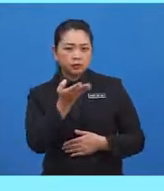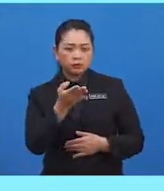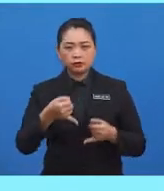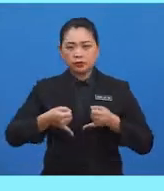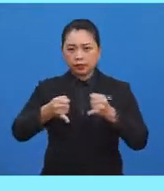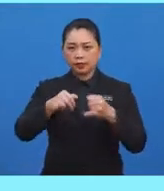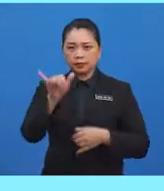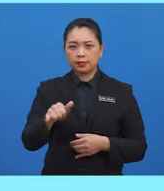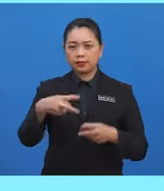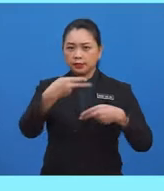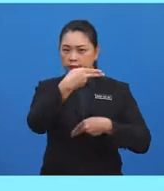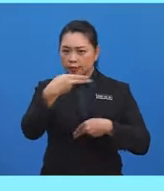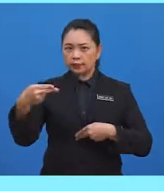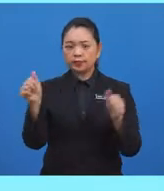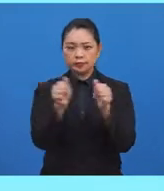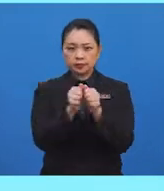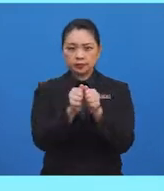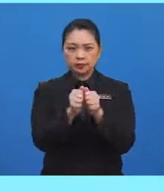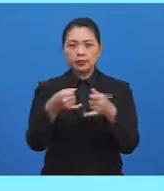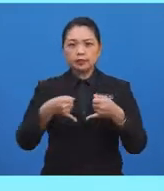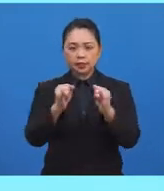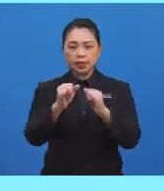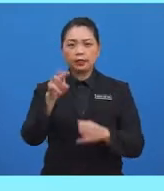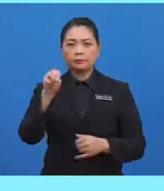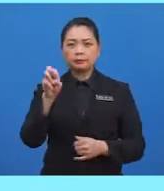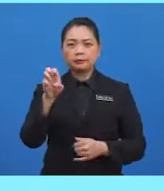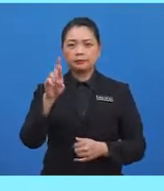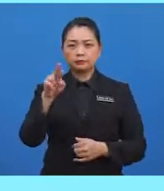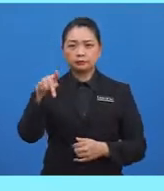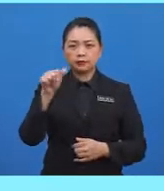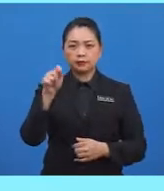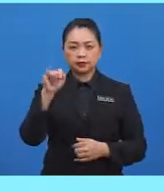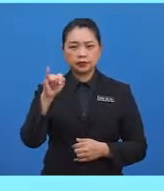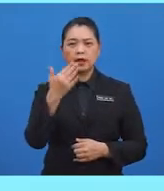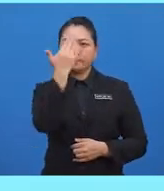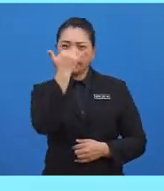selari dengan jalan merpati. Mengapa?